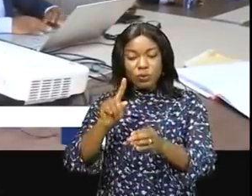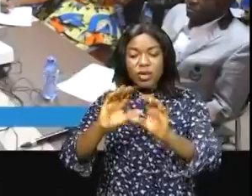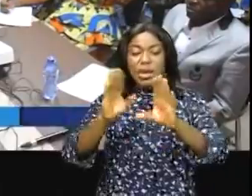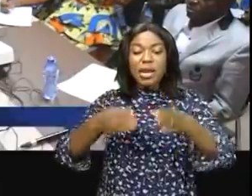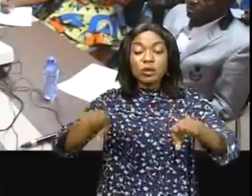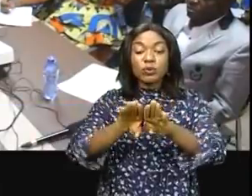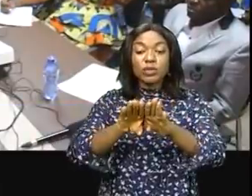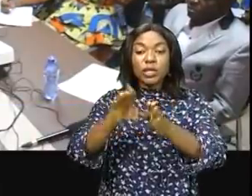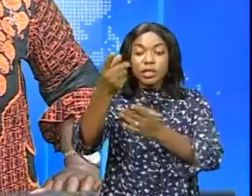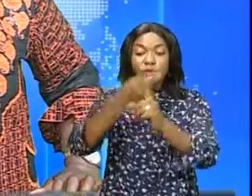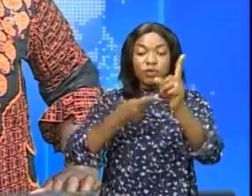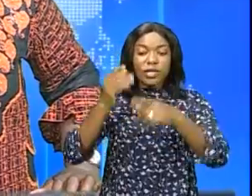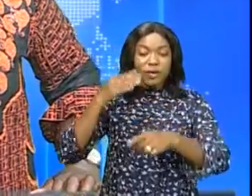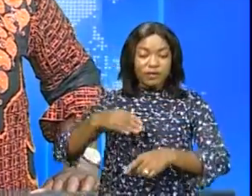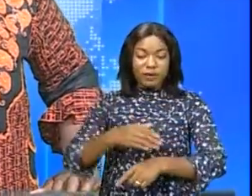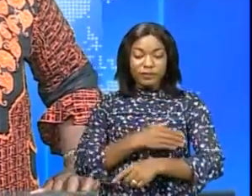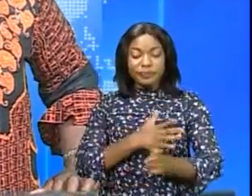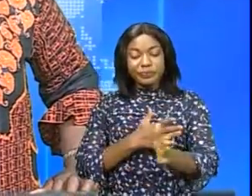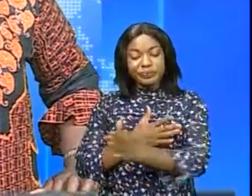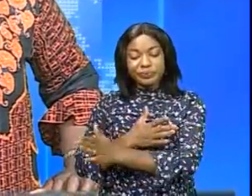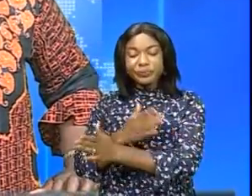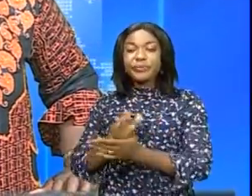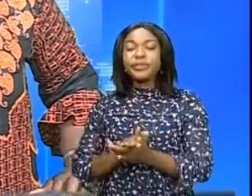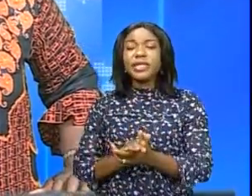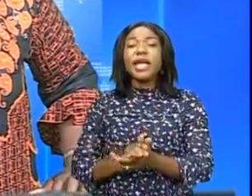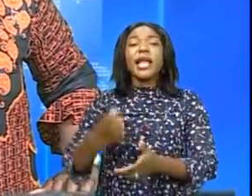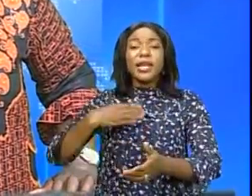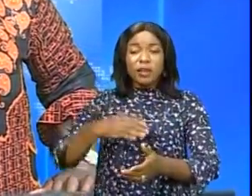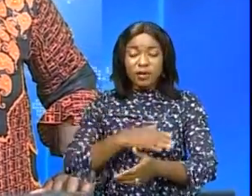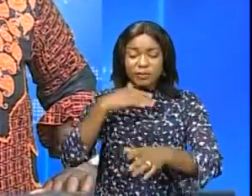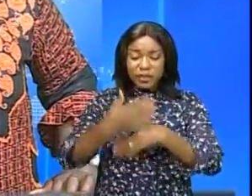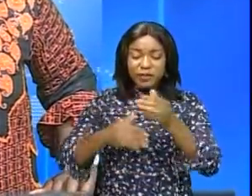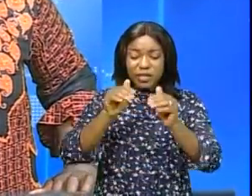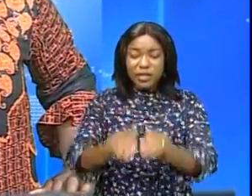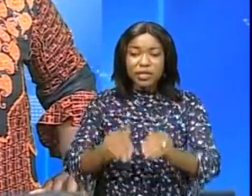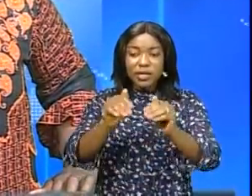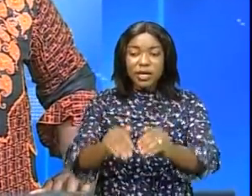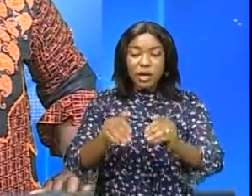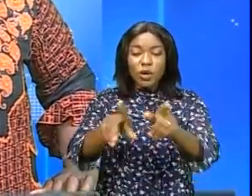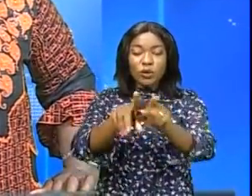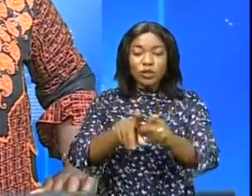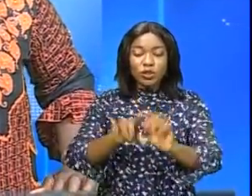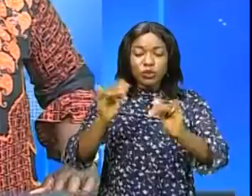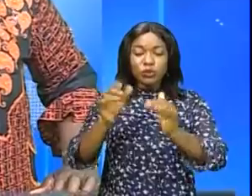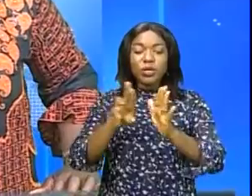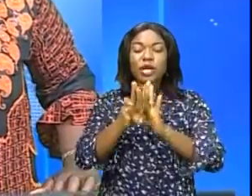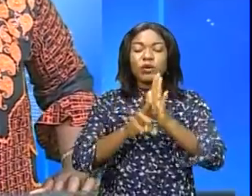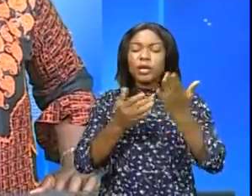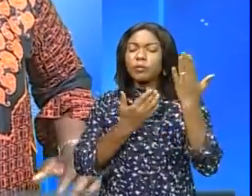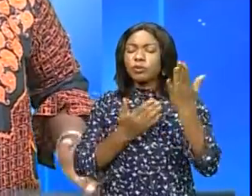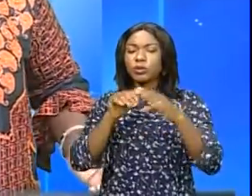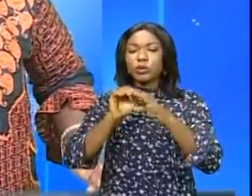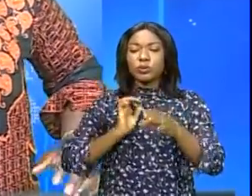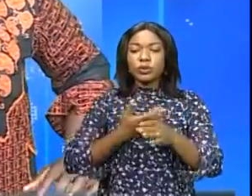clôture du mois de la femme. Les femmes paysannes œuvrant dans le secteur informel jouent un rôle important dans notre société.